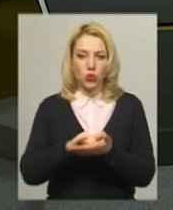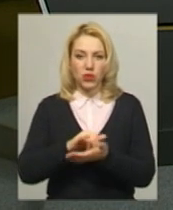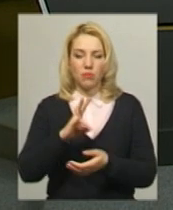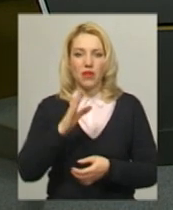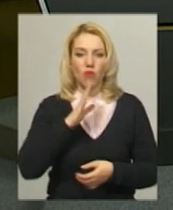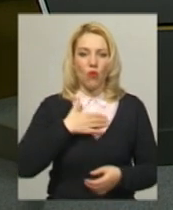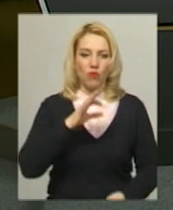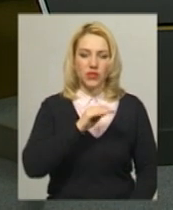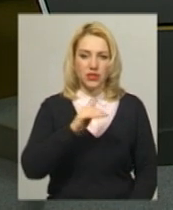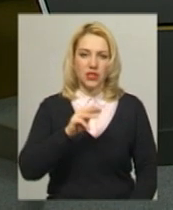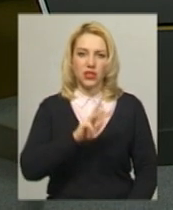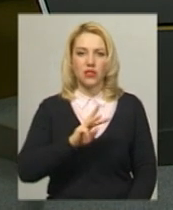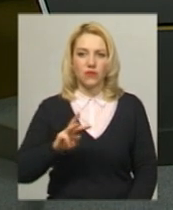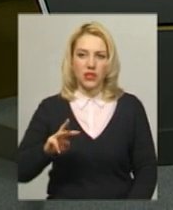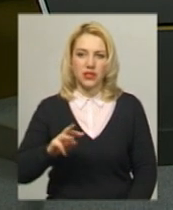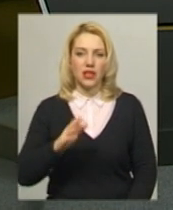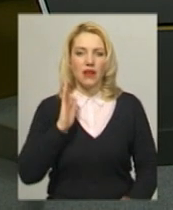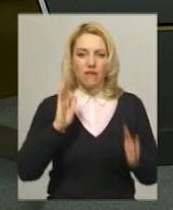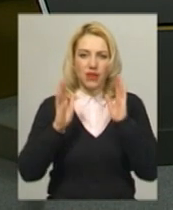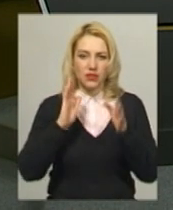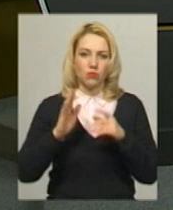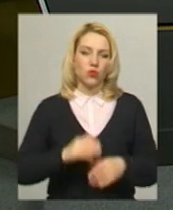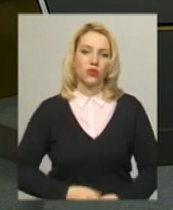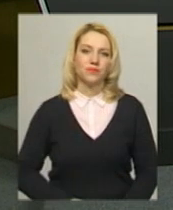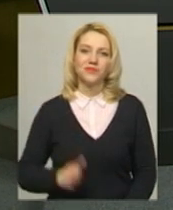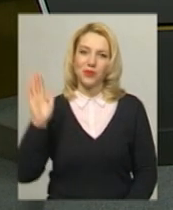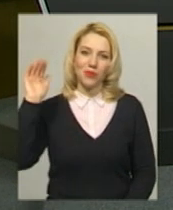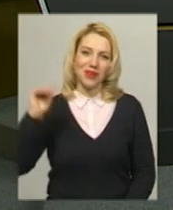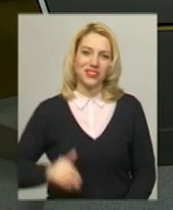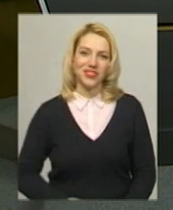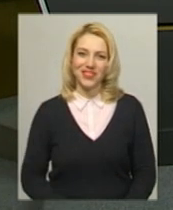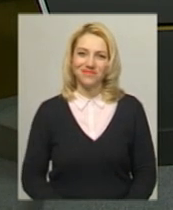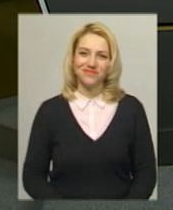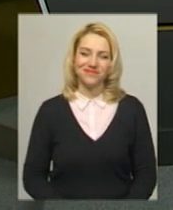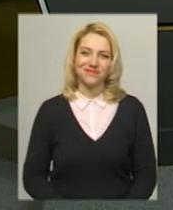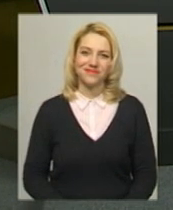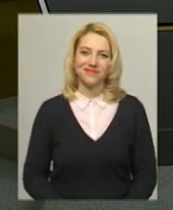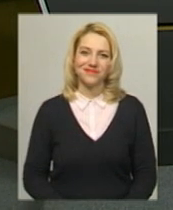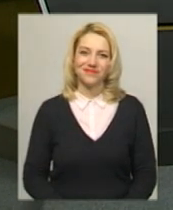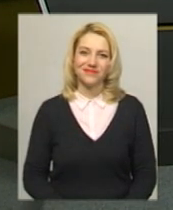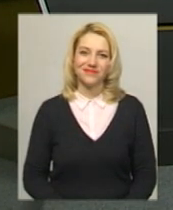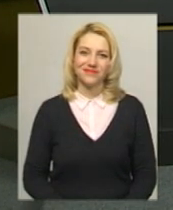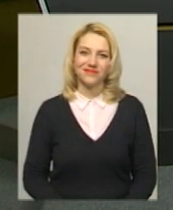нашій офіційній сторінці в Facebook та на нашому сайті. До побачення, до зустрічі о 20.30.